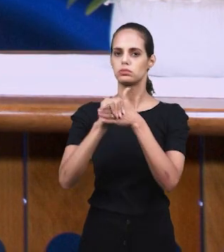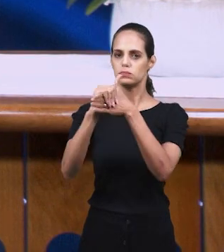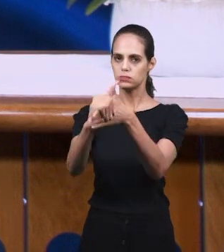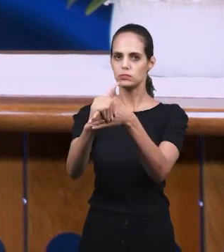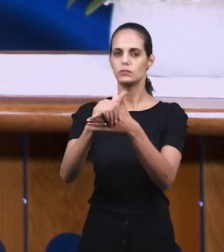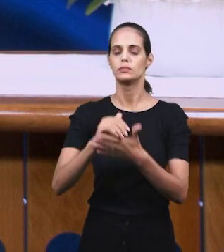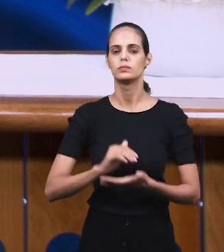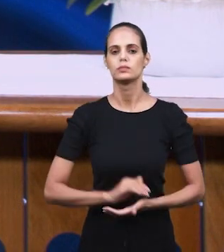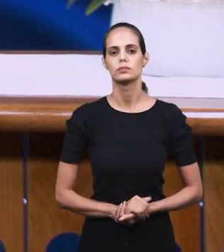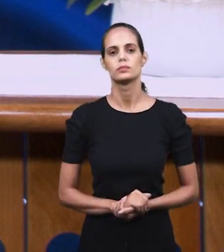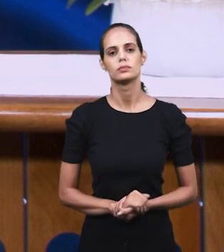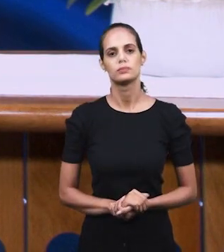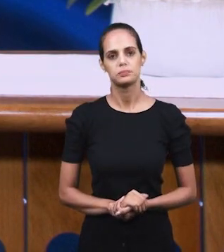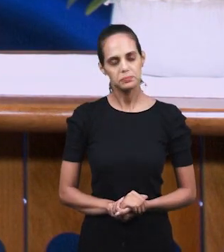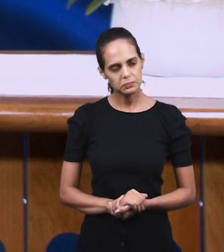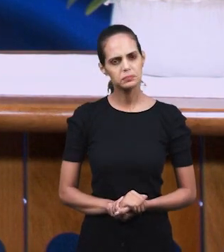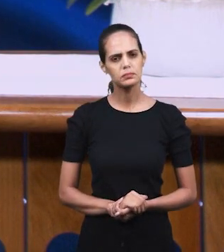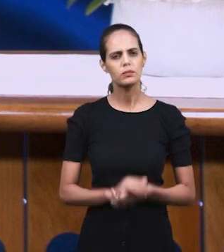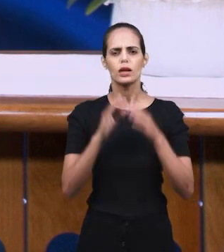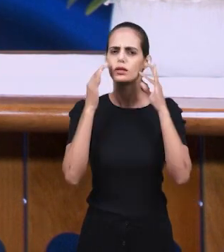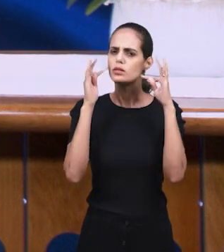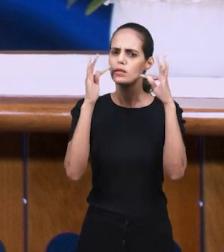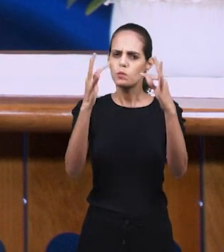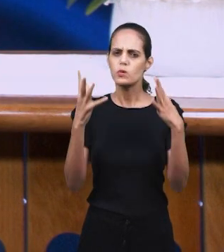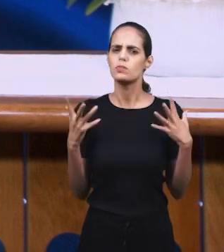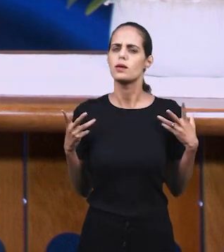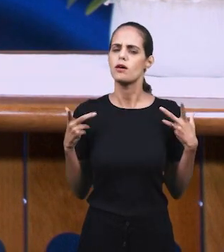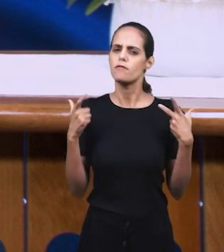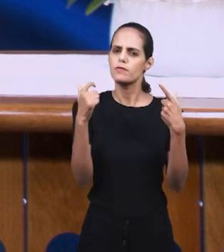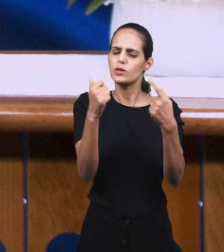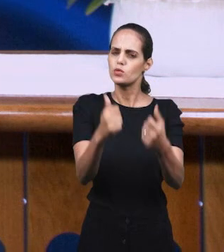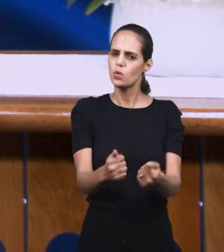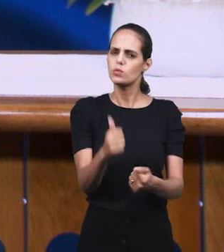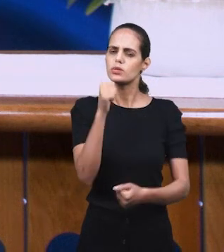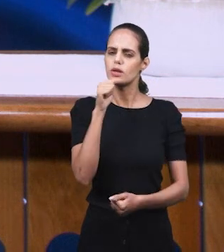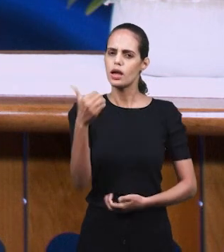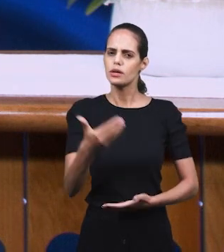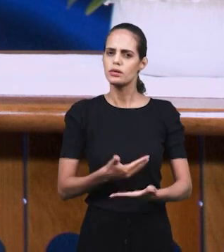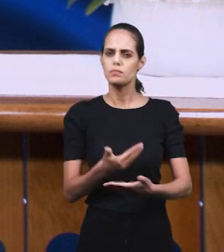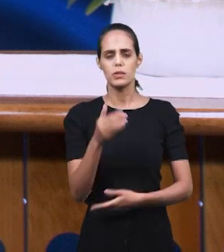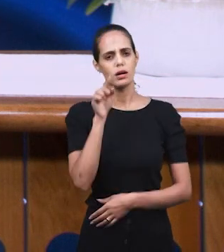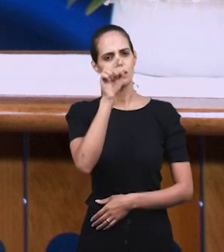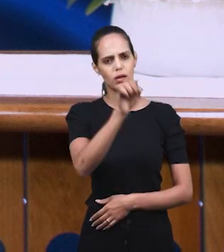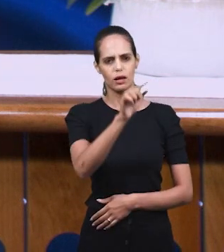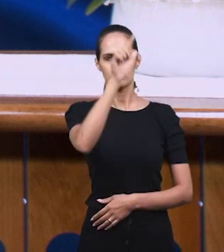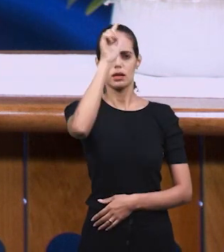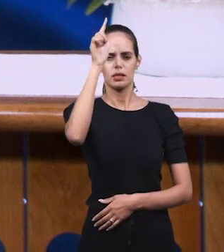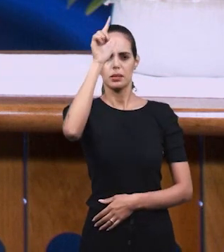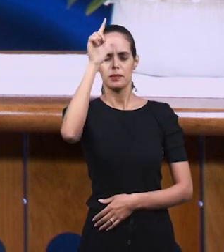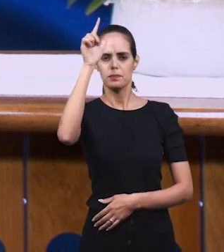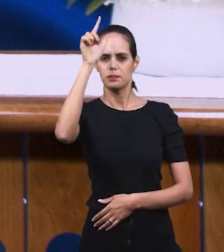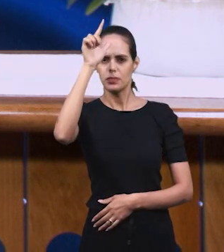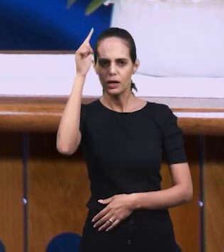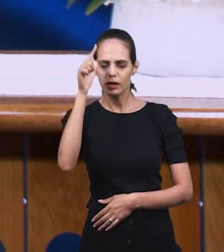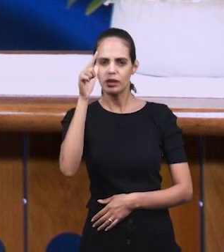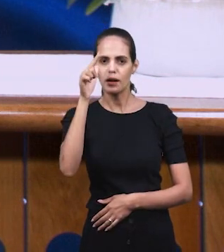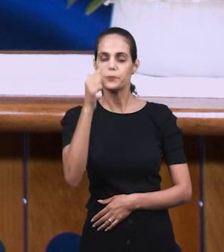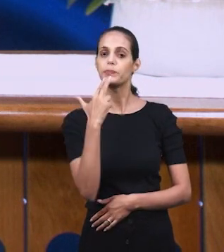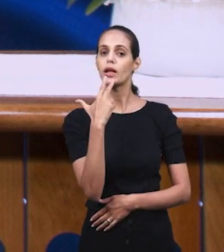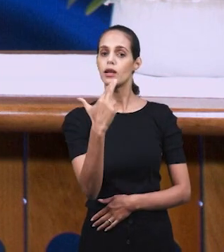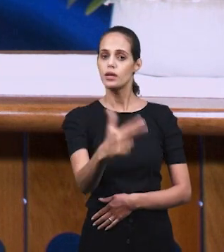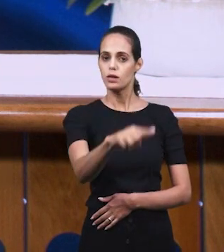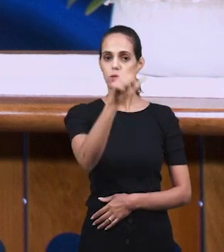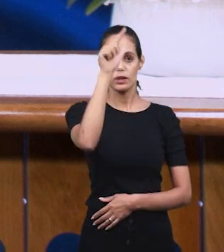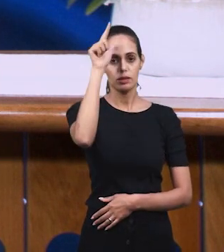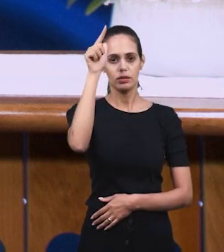Аминь, слава Господу, мы получаем от нашей сестры из Германии, которая поделила свидетельства на немецком